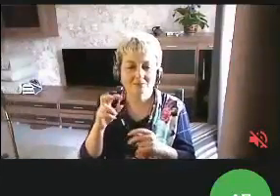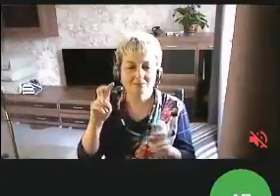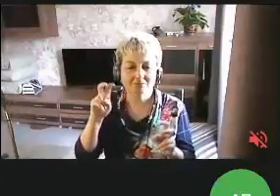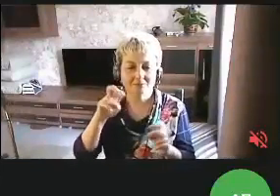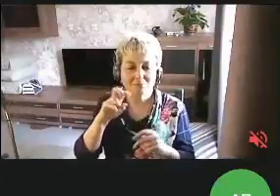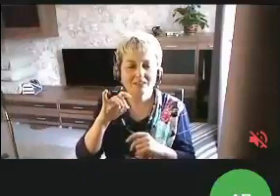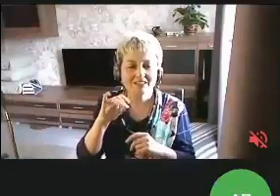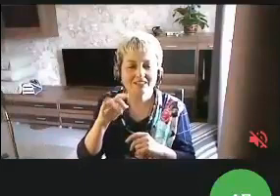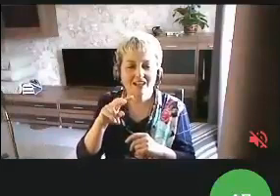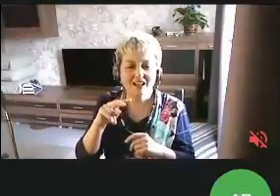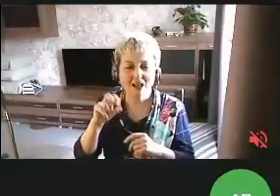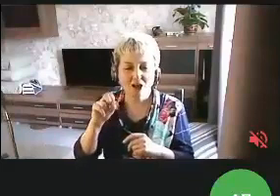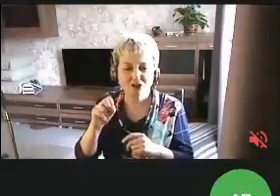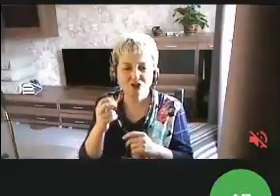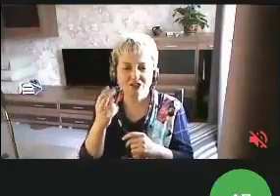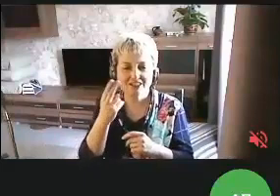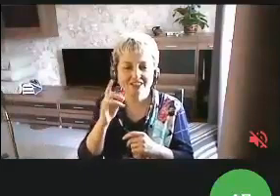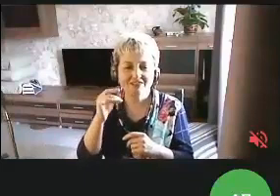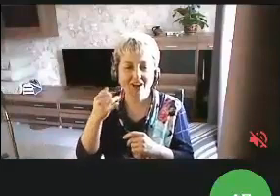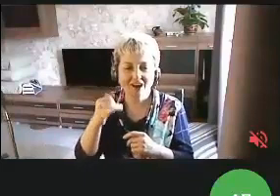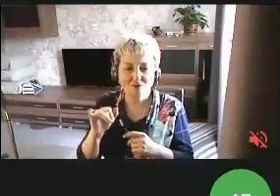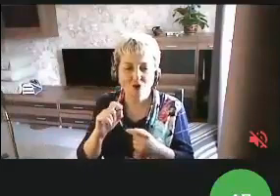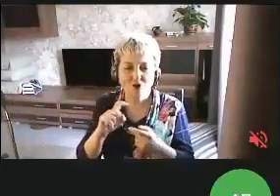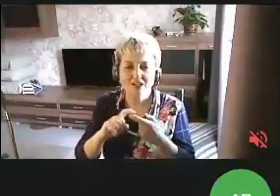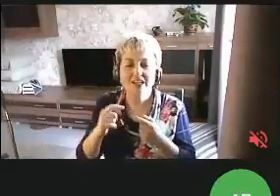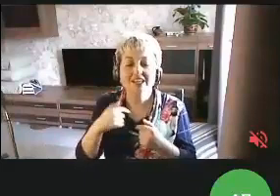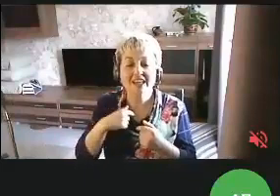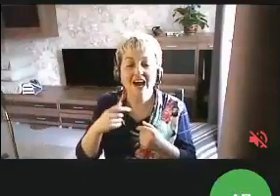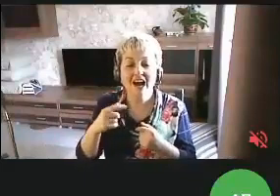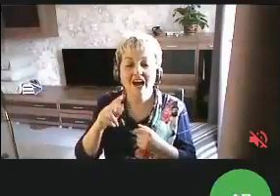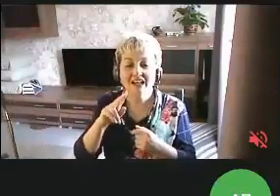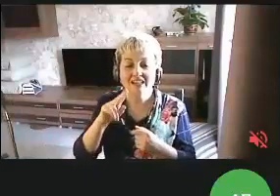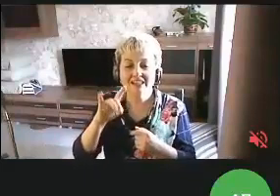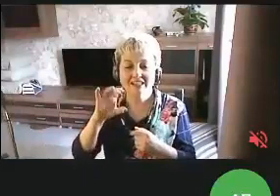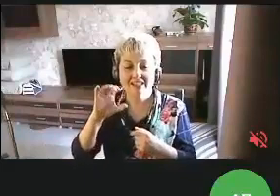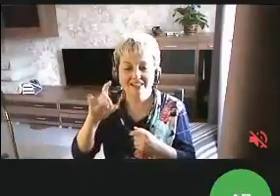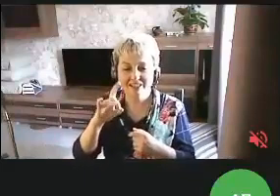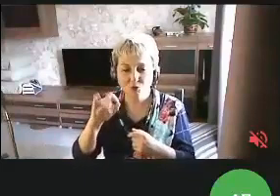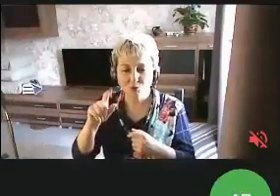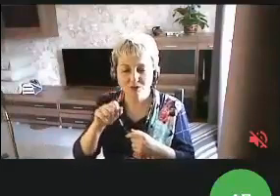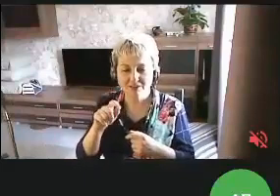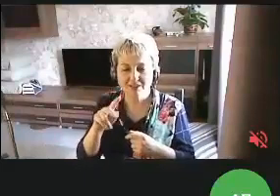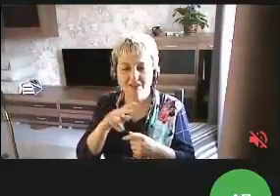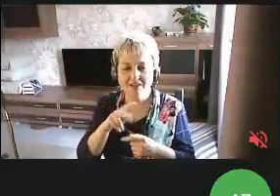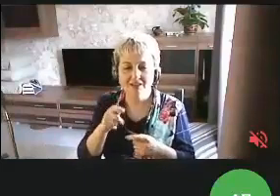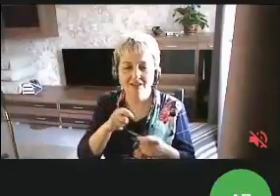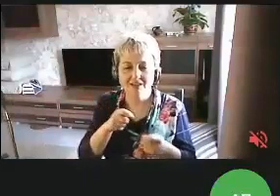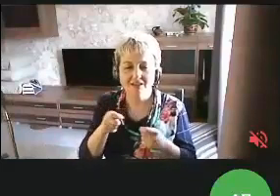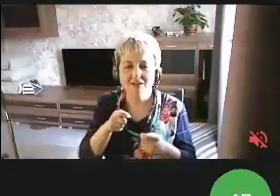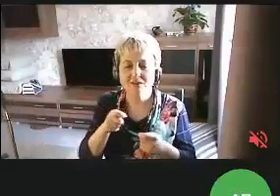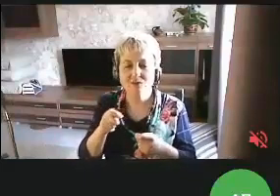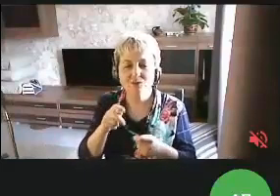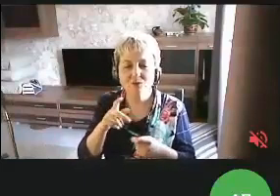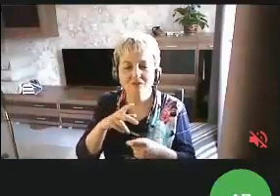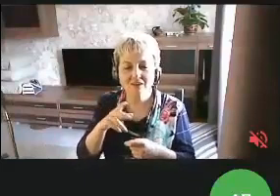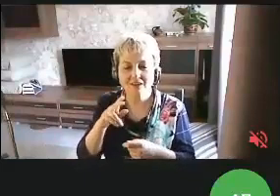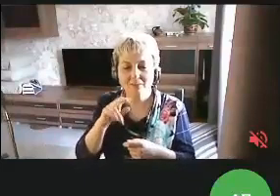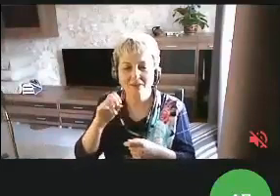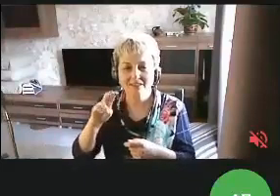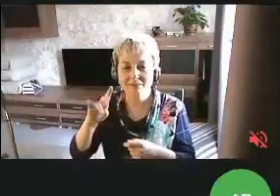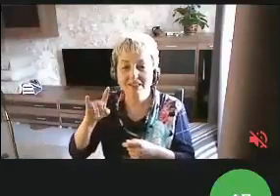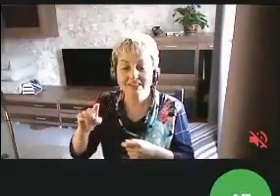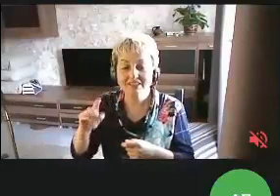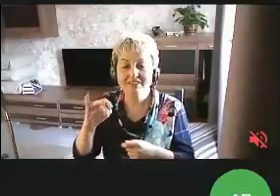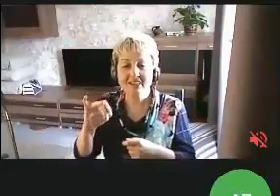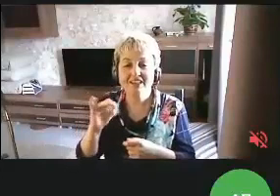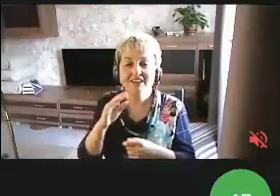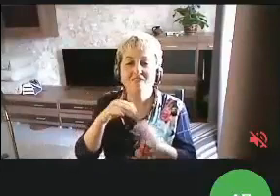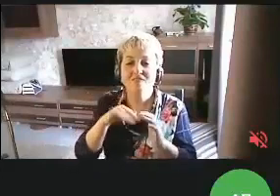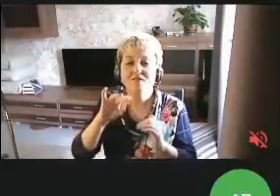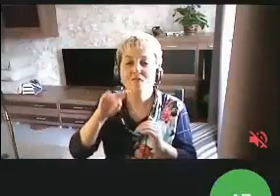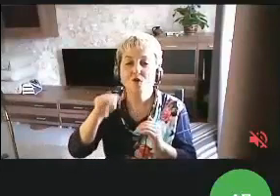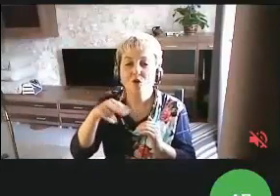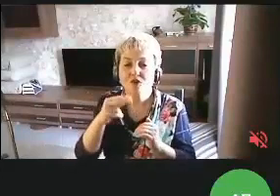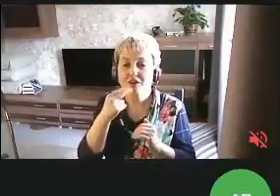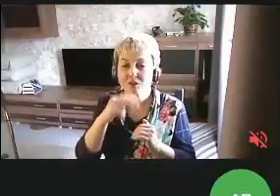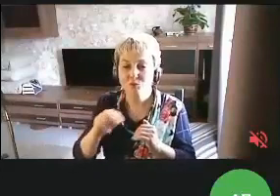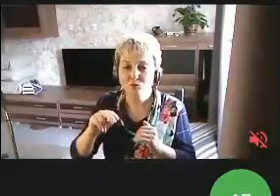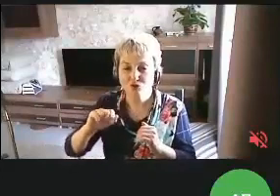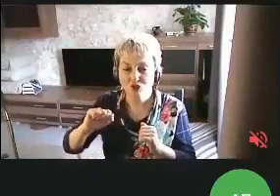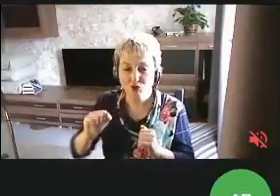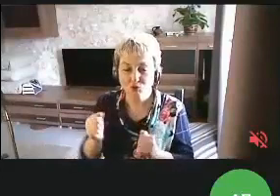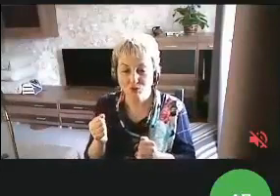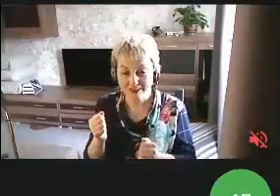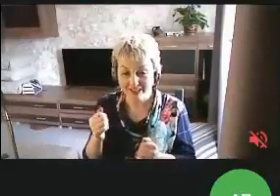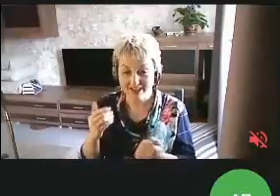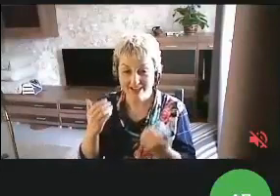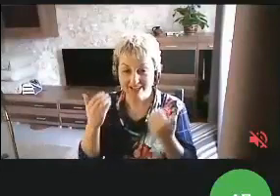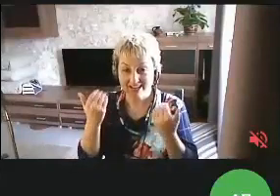преград». Меня зовут Денис Роза, я директор общественной организации людей с инвалидностью «Перспектива» и фонда «Лучшие друзья».